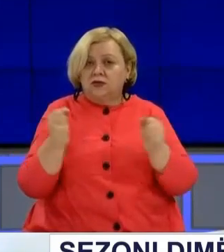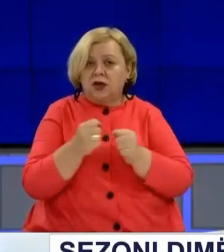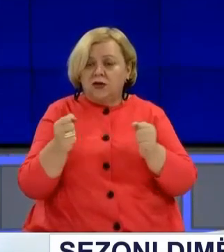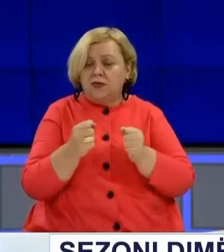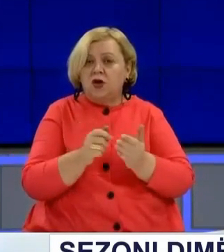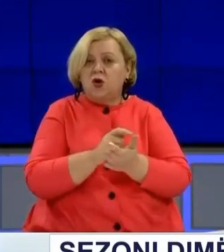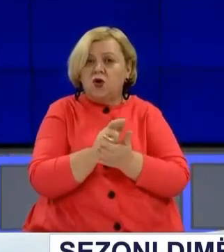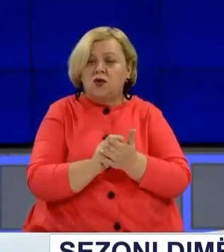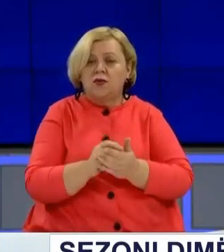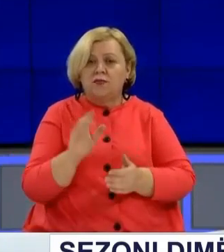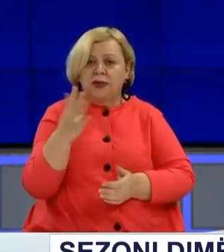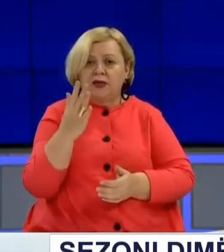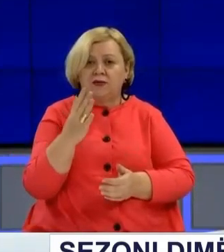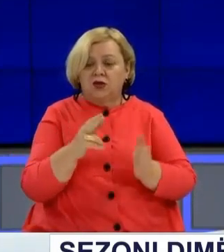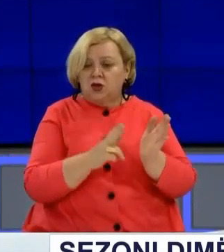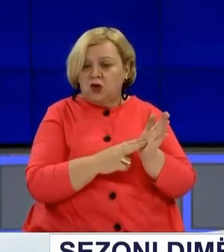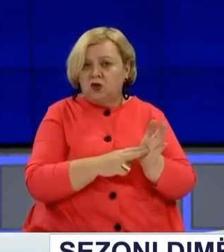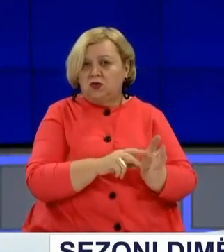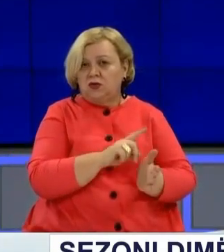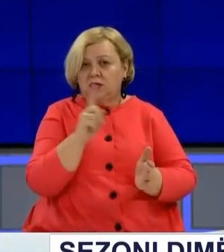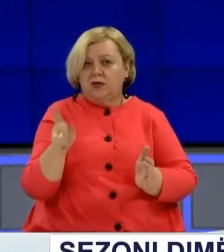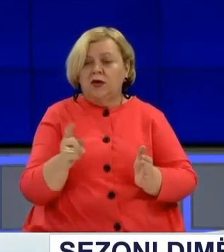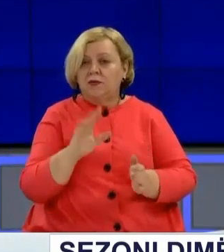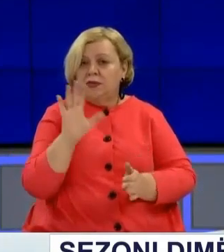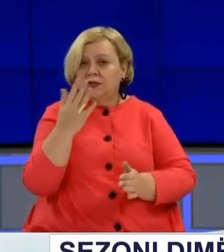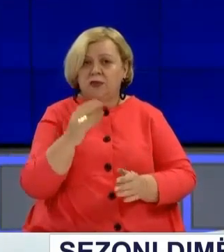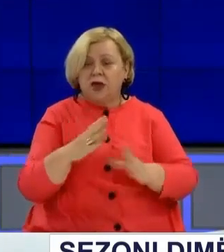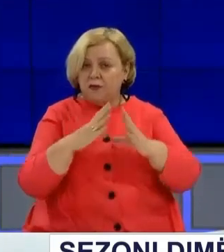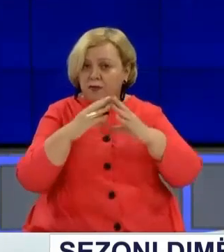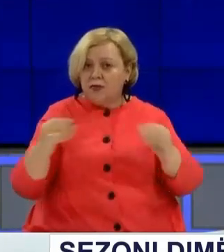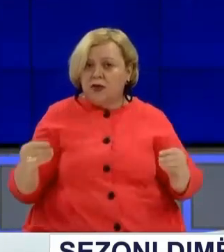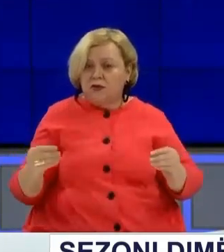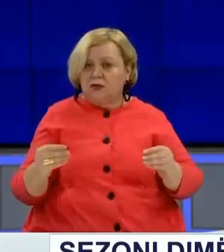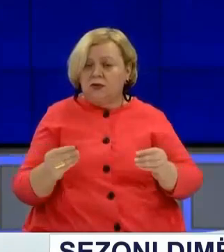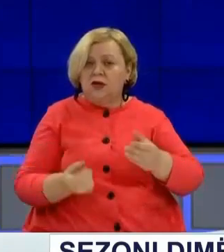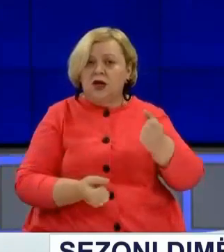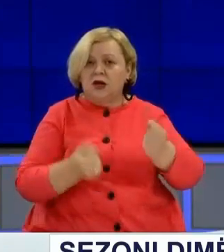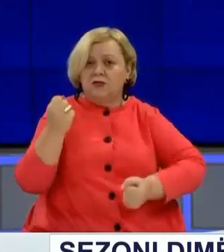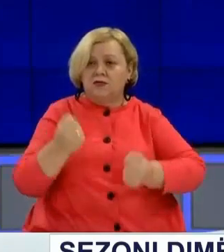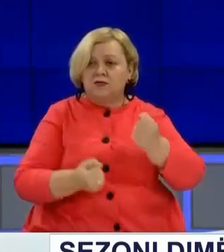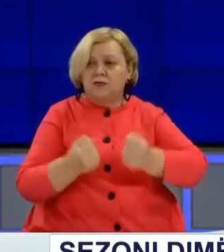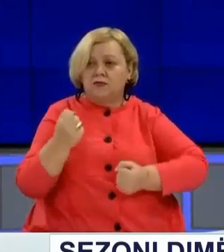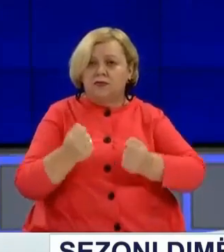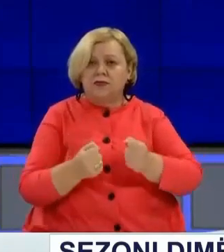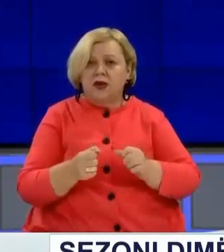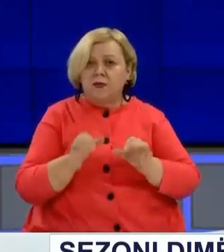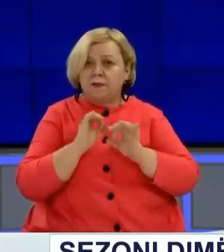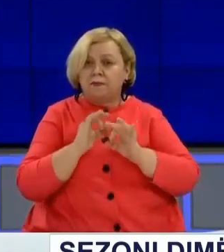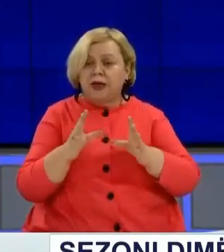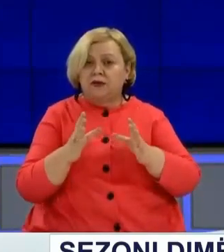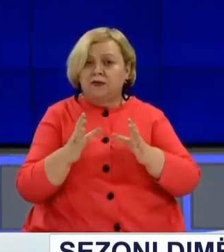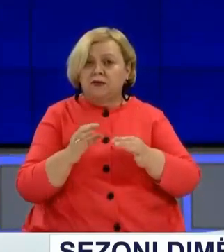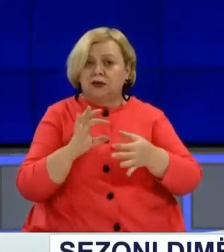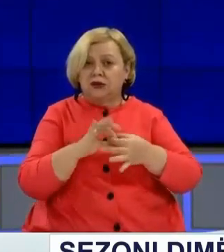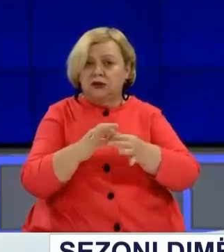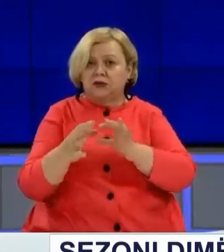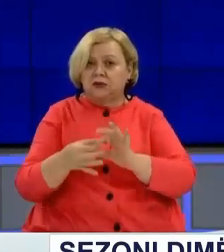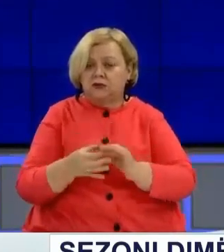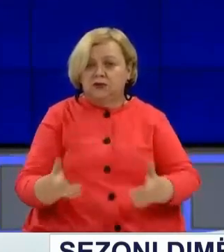kohën dërmjet 5.15 në në torë dhe 5.15 marsit, gasin automjetin e tyre pa pajisje dimrore.